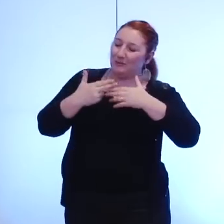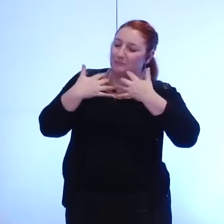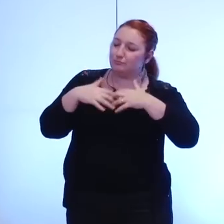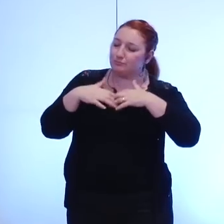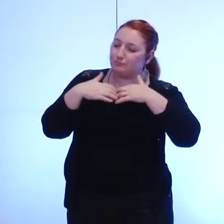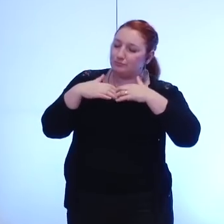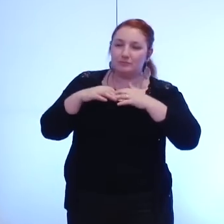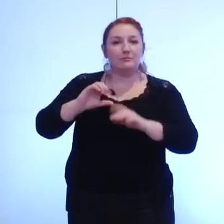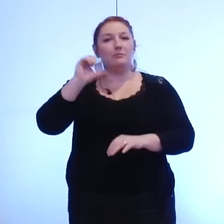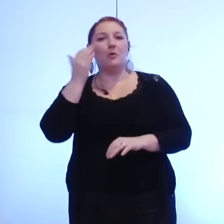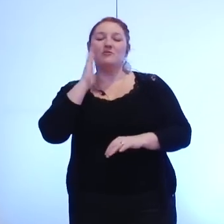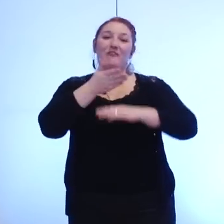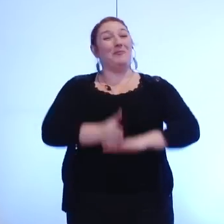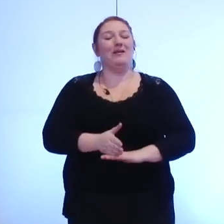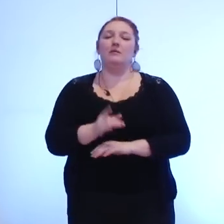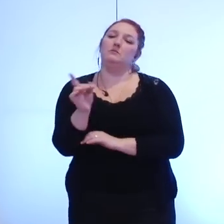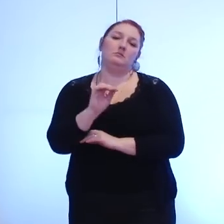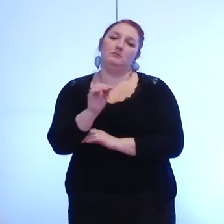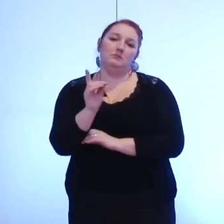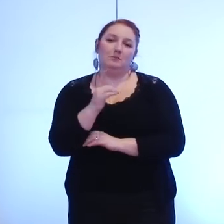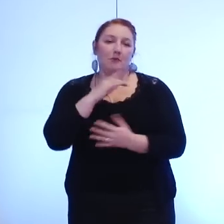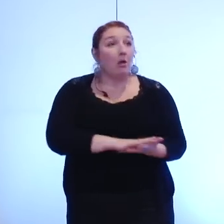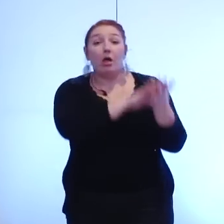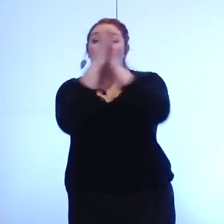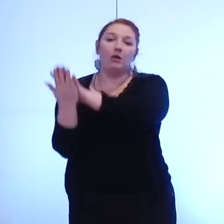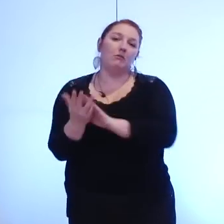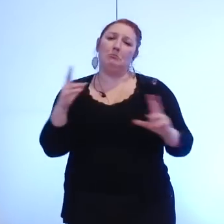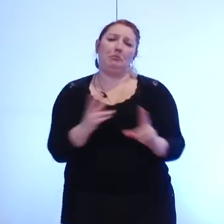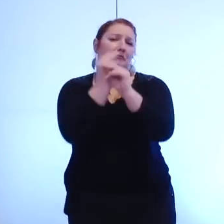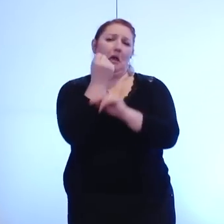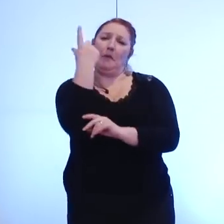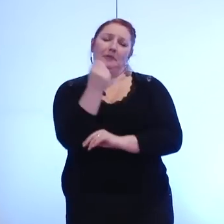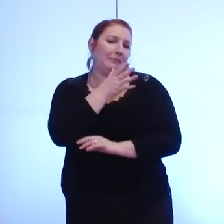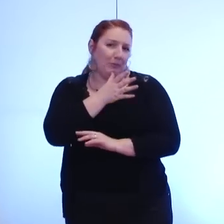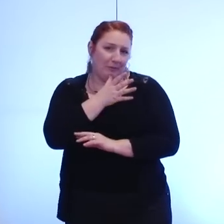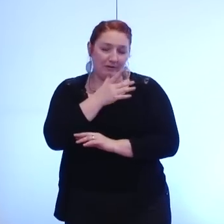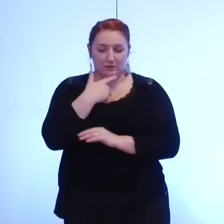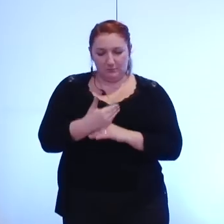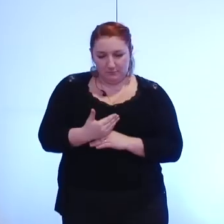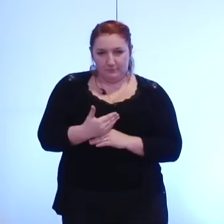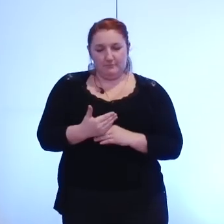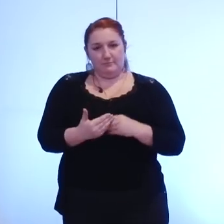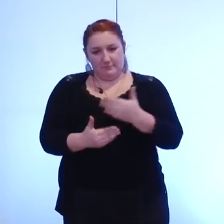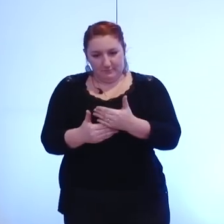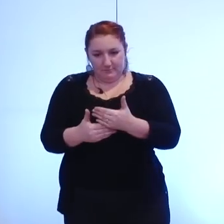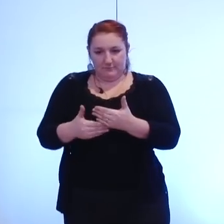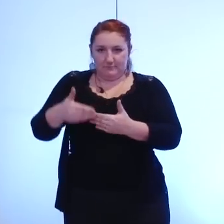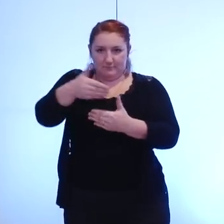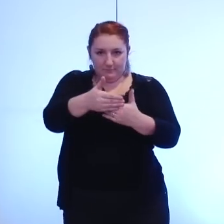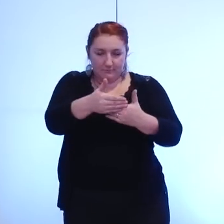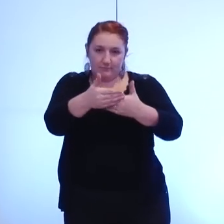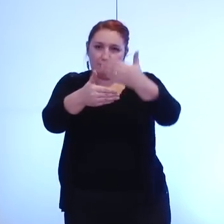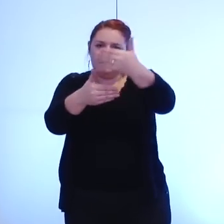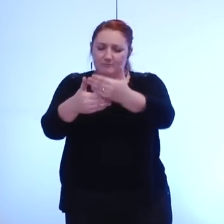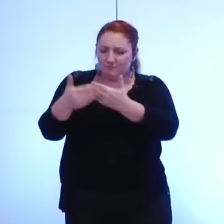étaient ainsi transformées la construction collective de ce bloc communal va nous amener durant des années